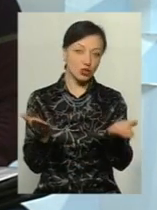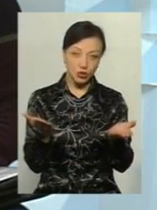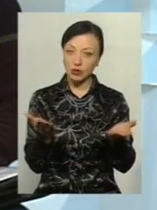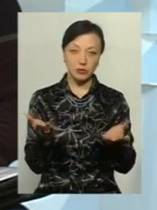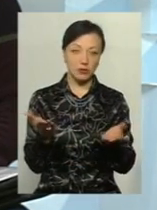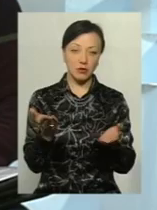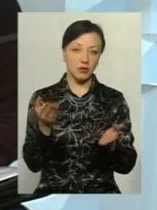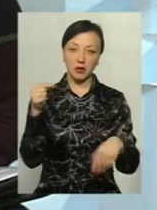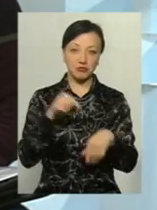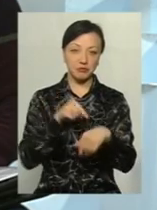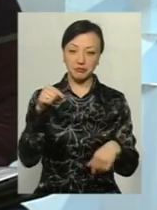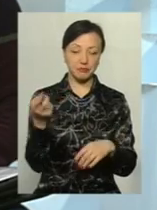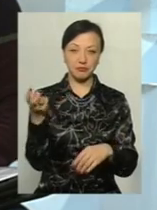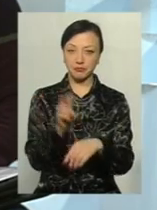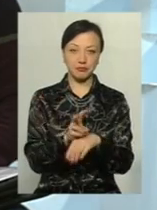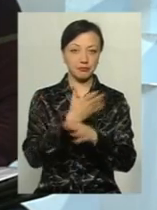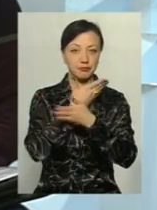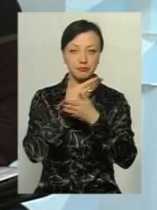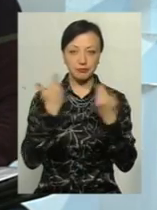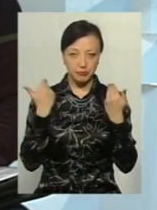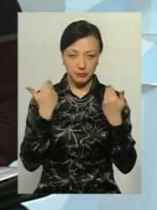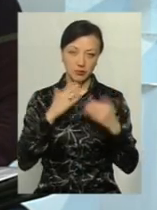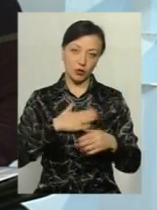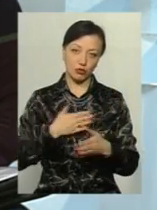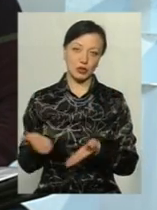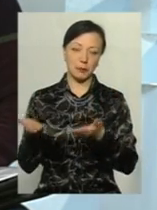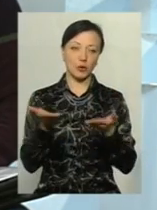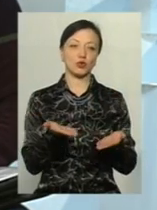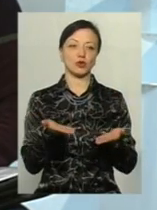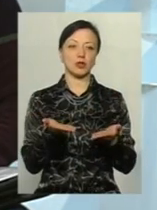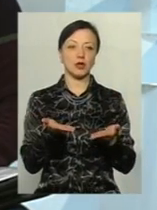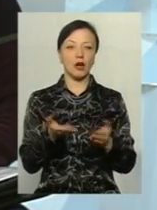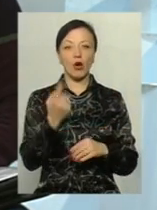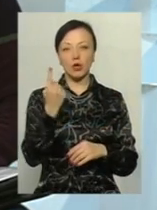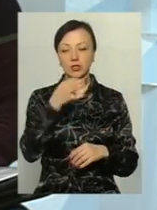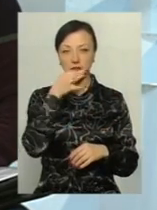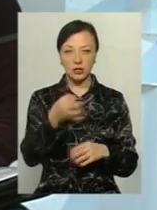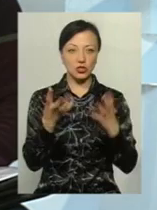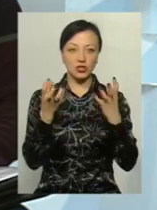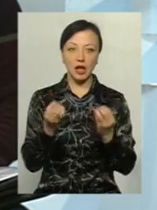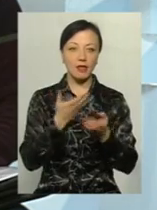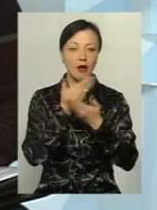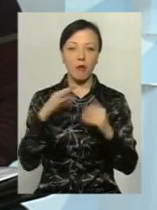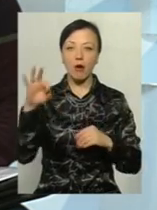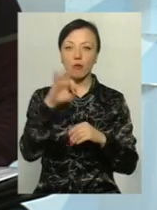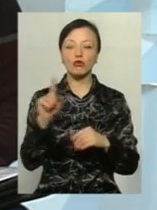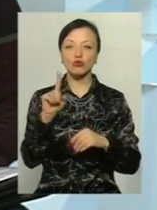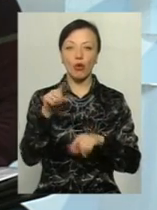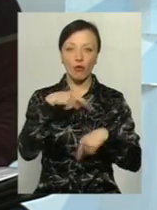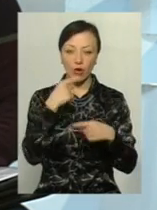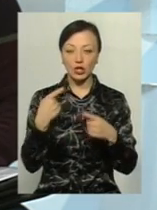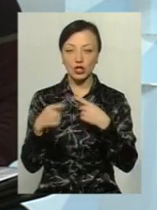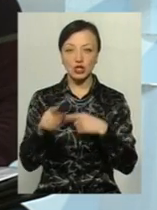не відгукнулася на наше запрошення. Одні сказали, що їм ще немає про що говорити,